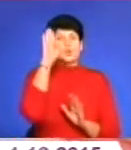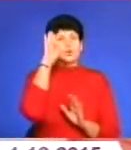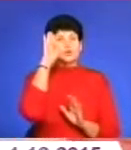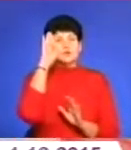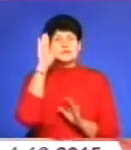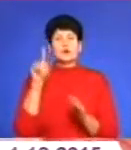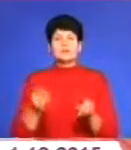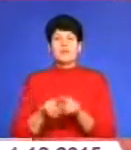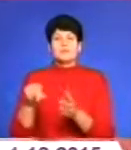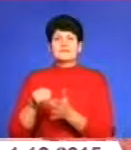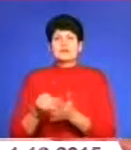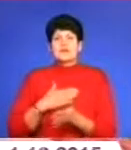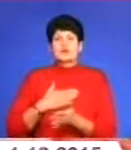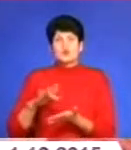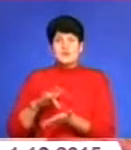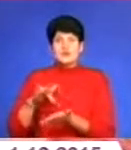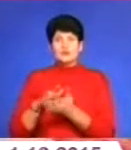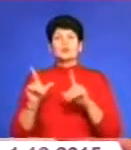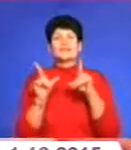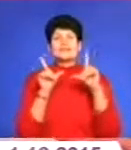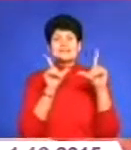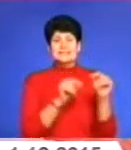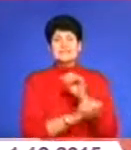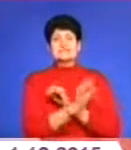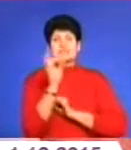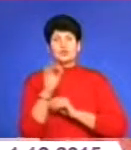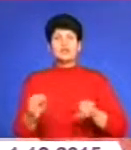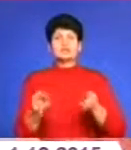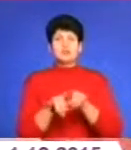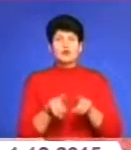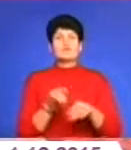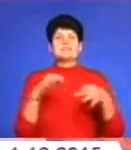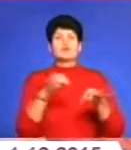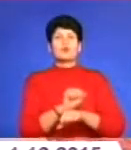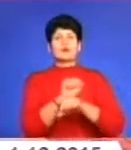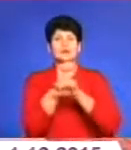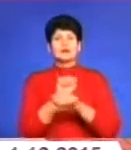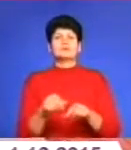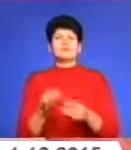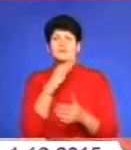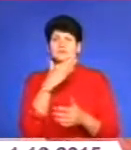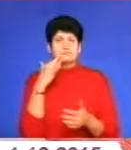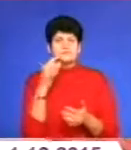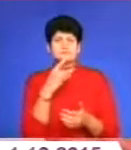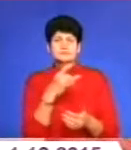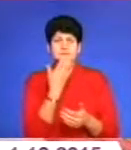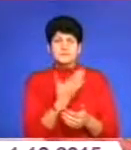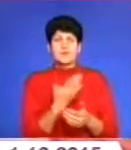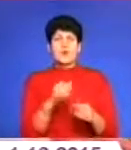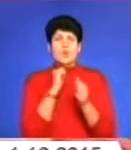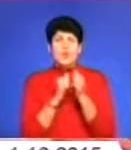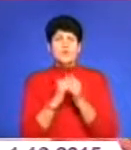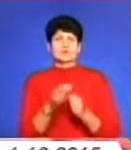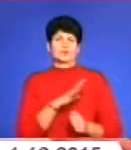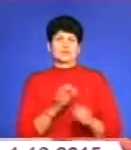представники з нашого центру, їздили на схід. Так само і хлопці з автомайдану, неодноразово, і тут є хлопці, який майже кожен